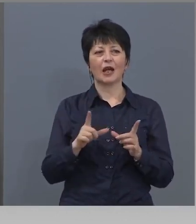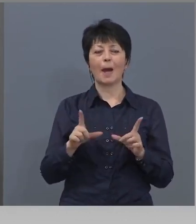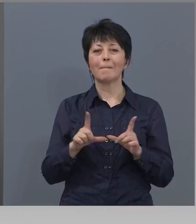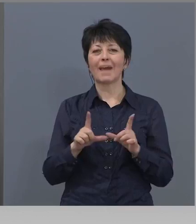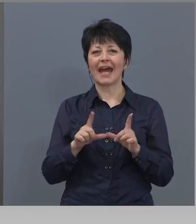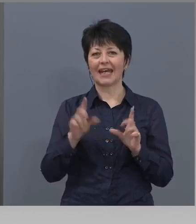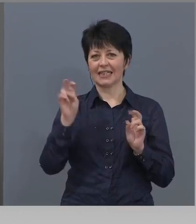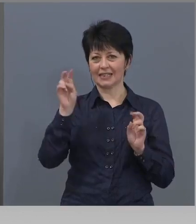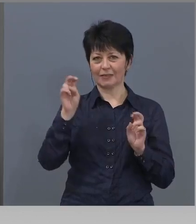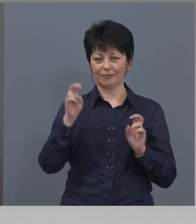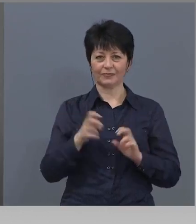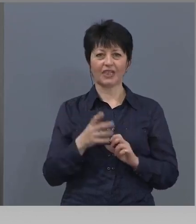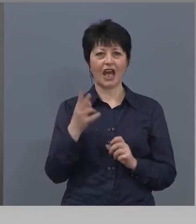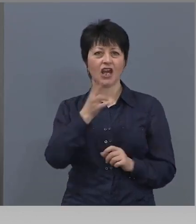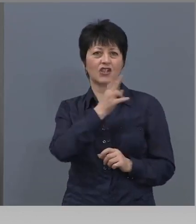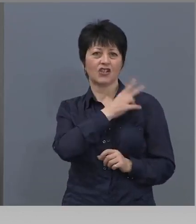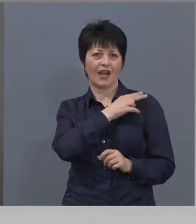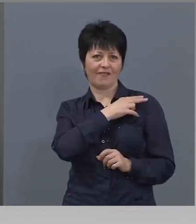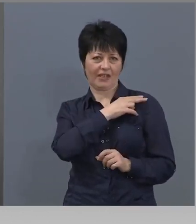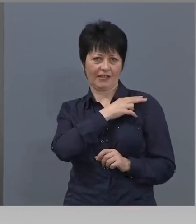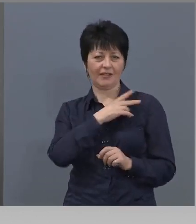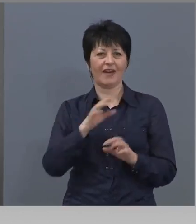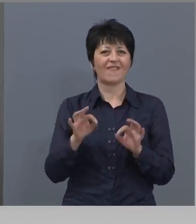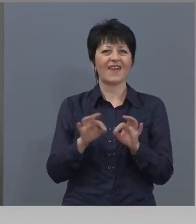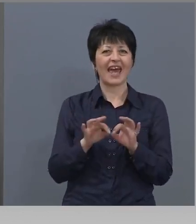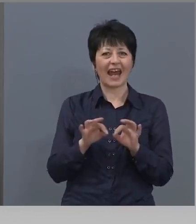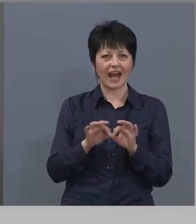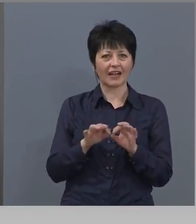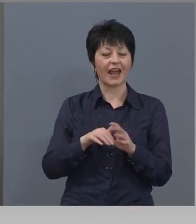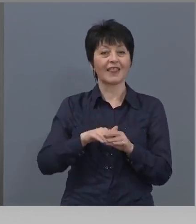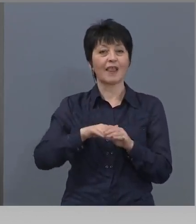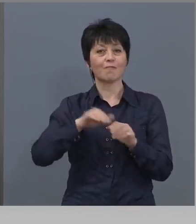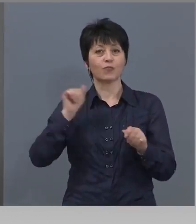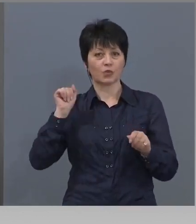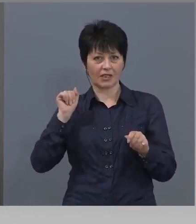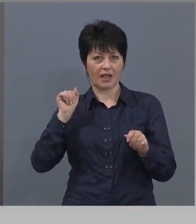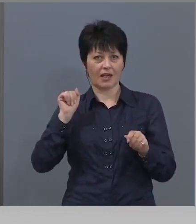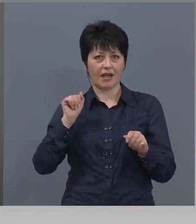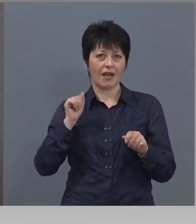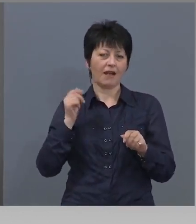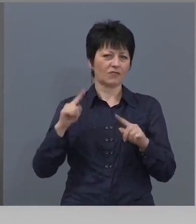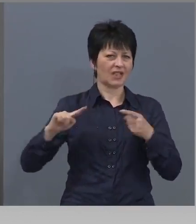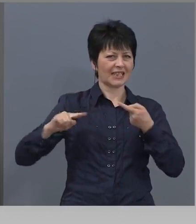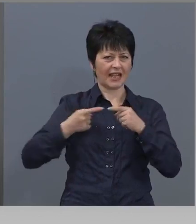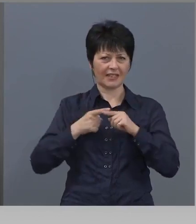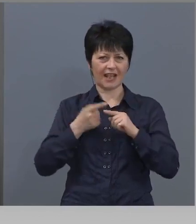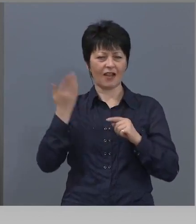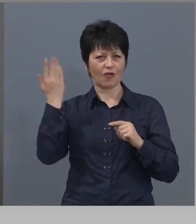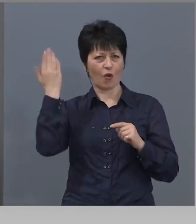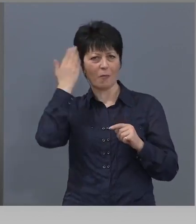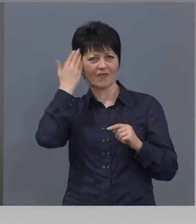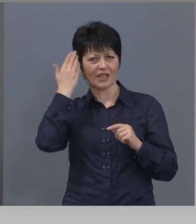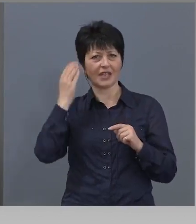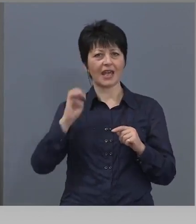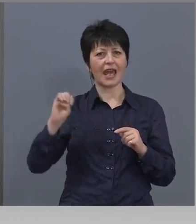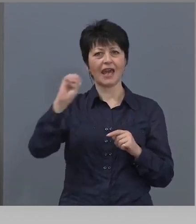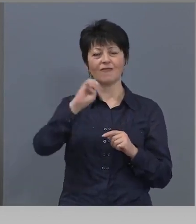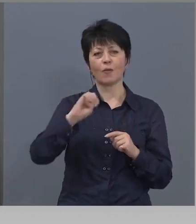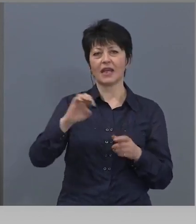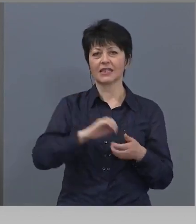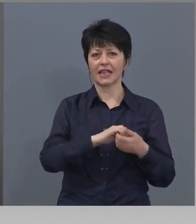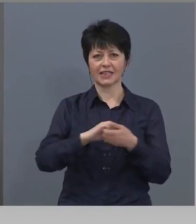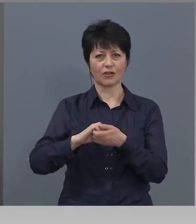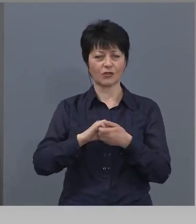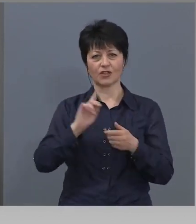образно казано на Европейския съюз, професор Ферари, напусна с скандал, би го казал, като обвини, че Европейския съюз не е дал адекватен отговор на